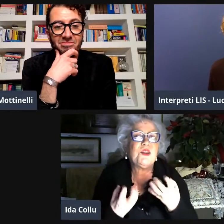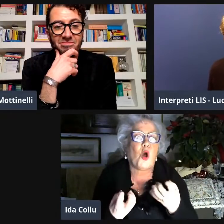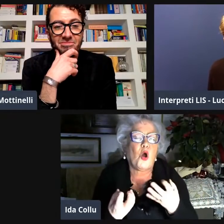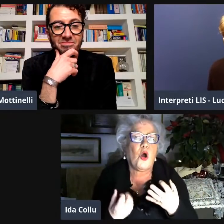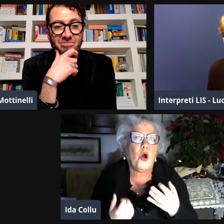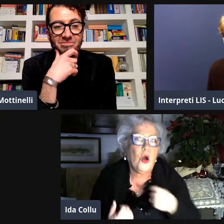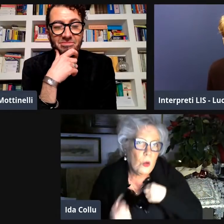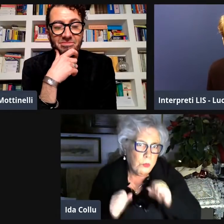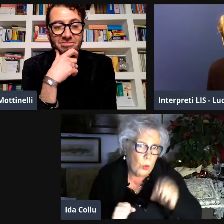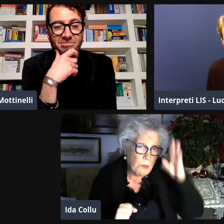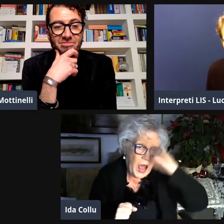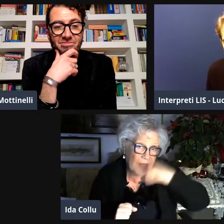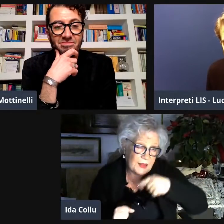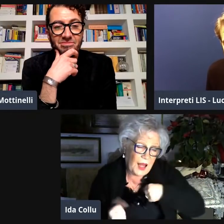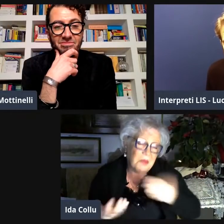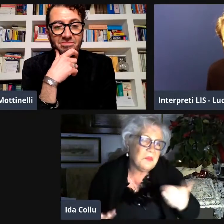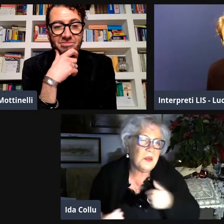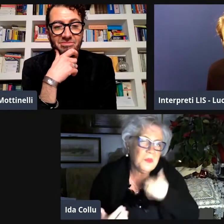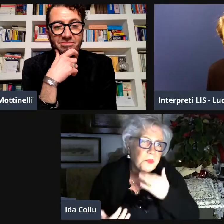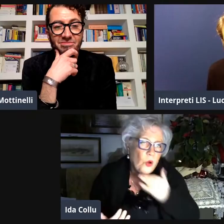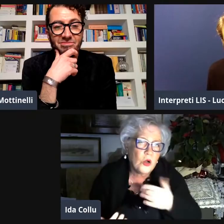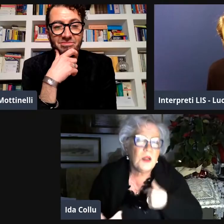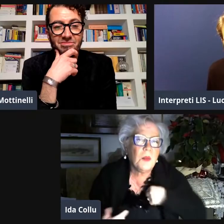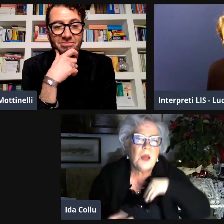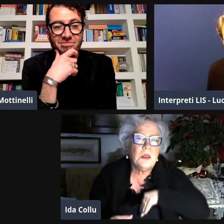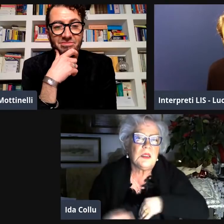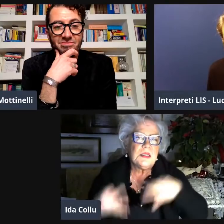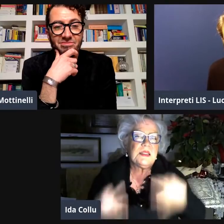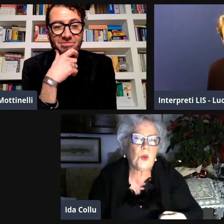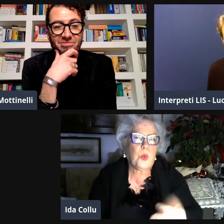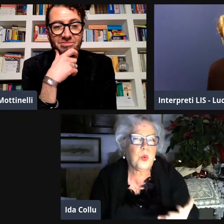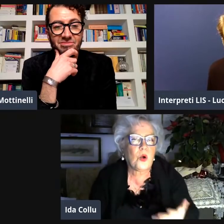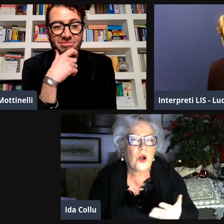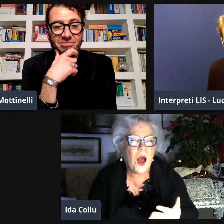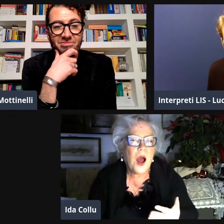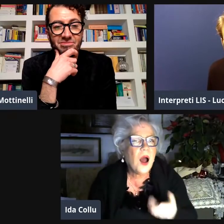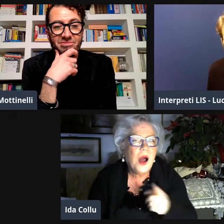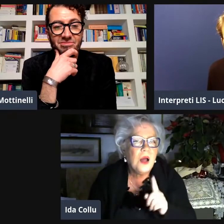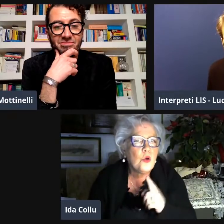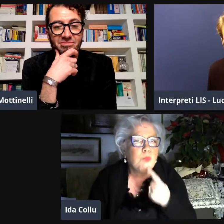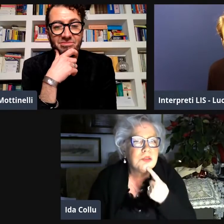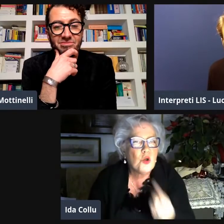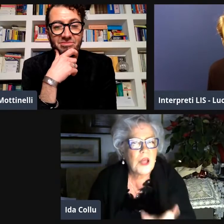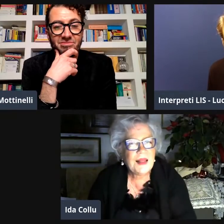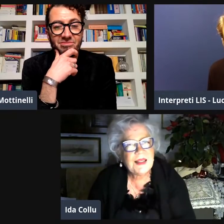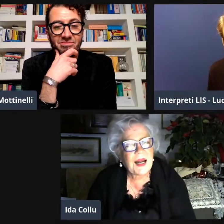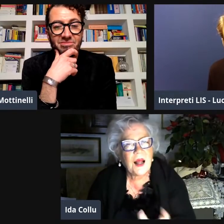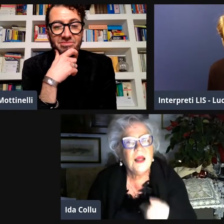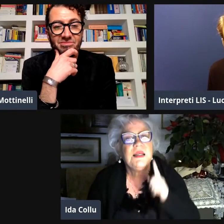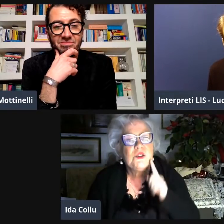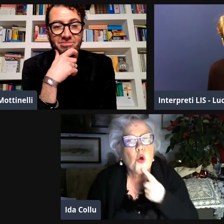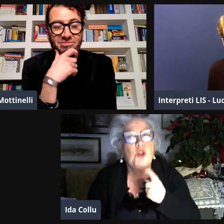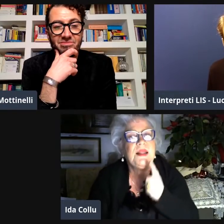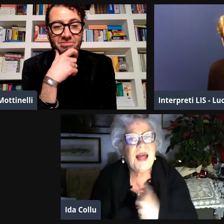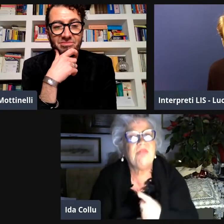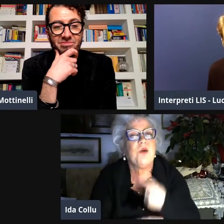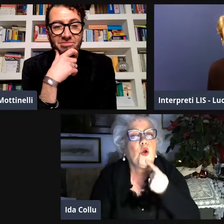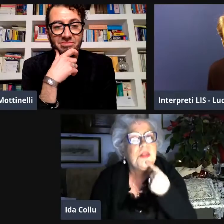si può io potrei sembrare matta ma non mi importa io sono sicura di questo